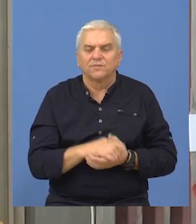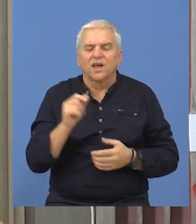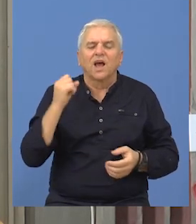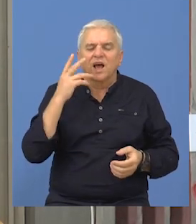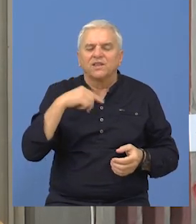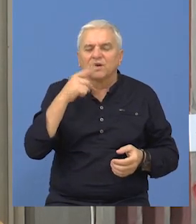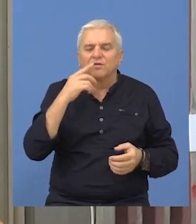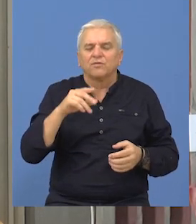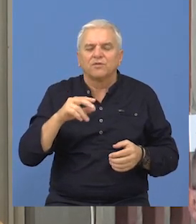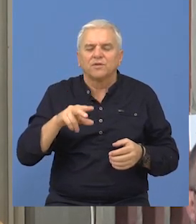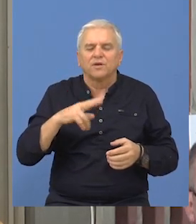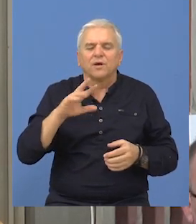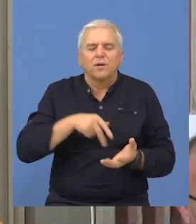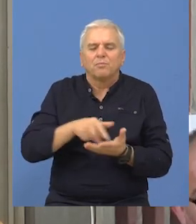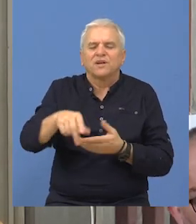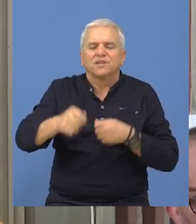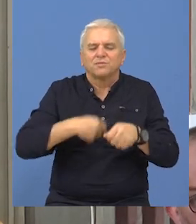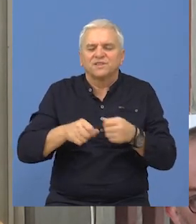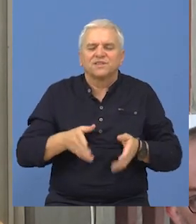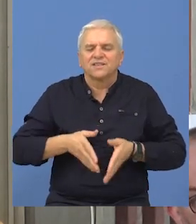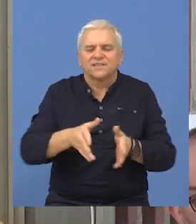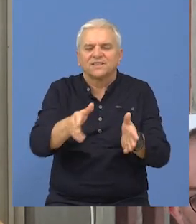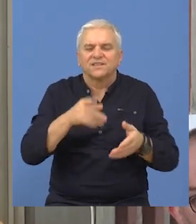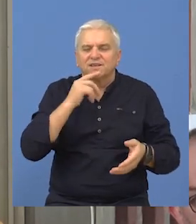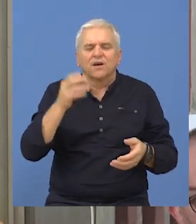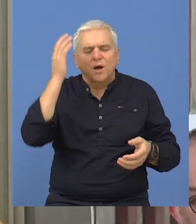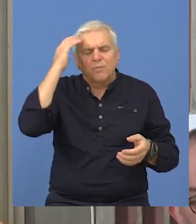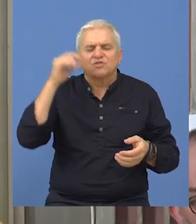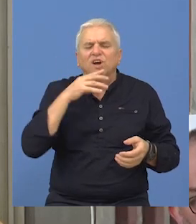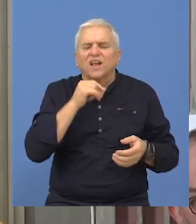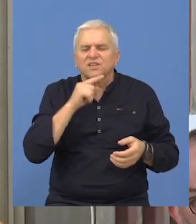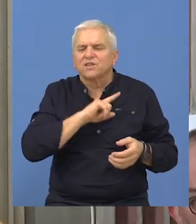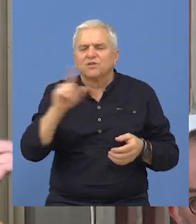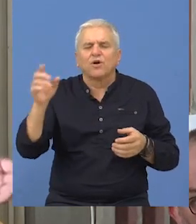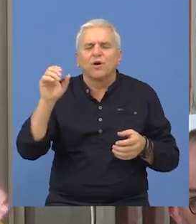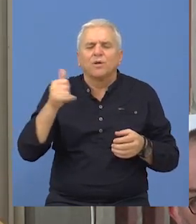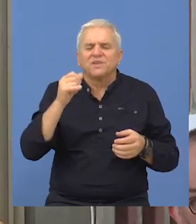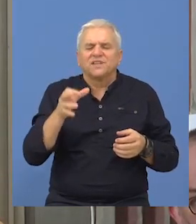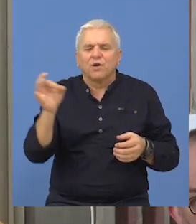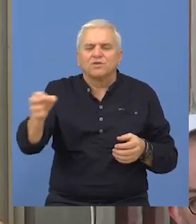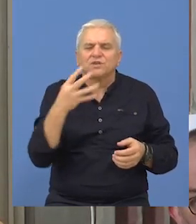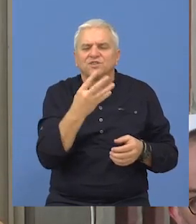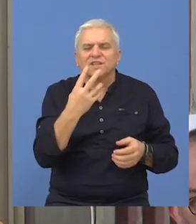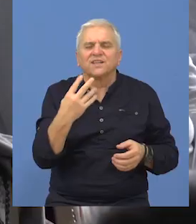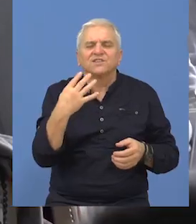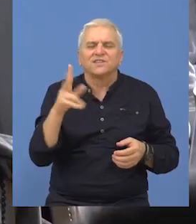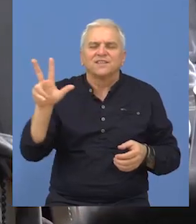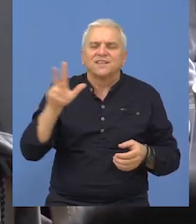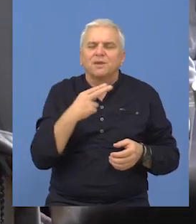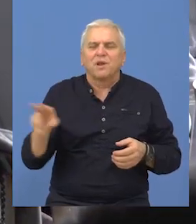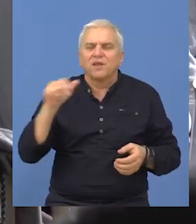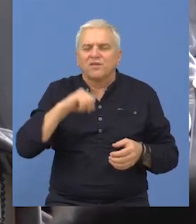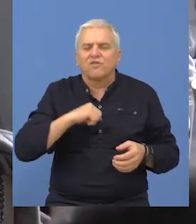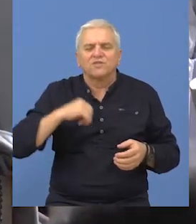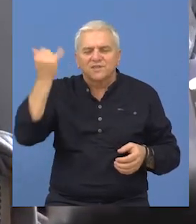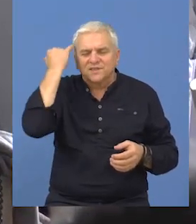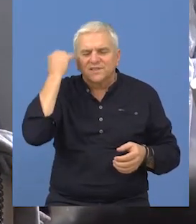kada govorimo o izgradnji preškog bicikluskih staze od Bačku grajišta do misljeno gospodat, dakle gotovo 43 milijona dinara